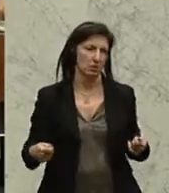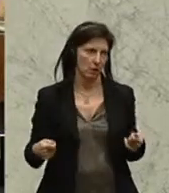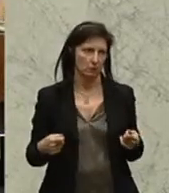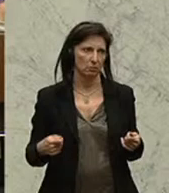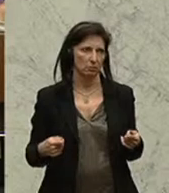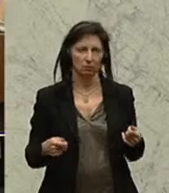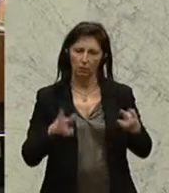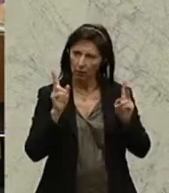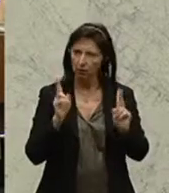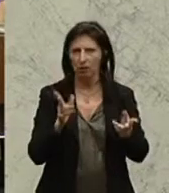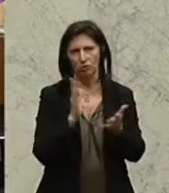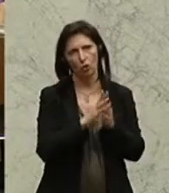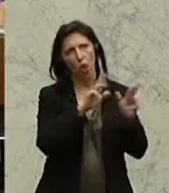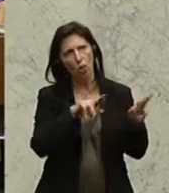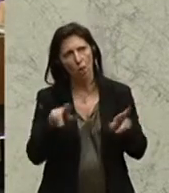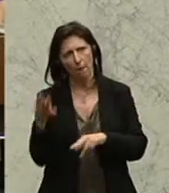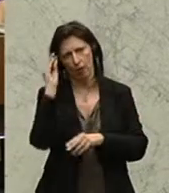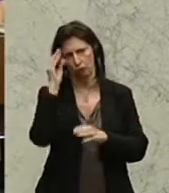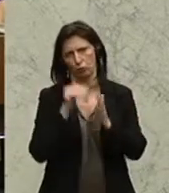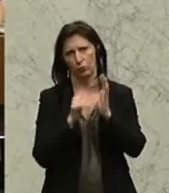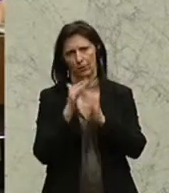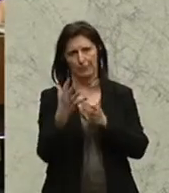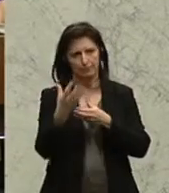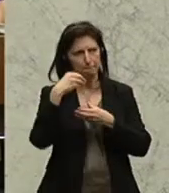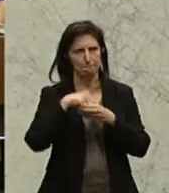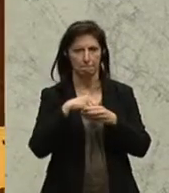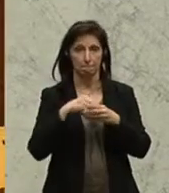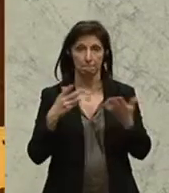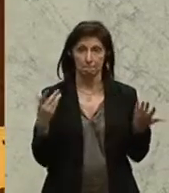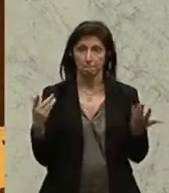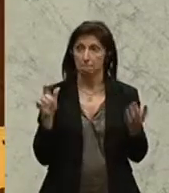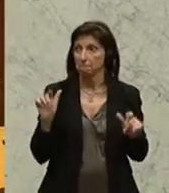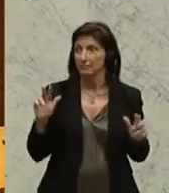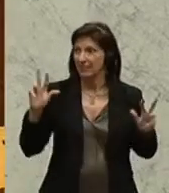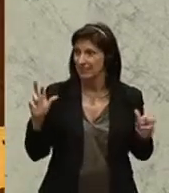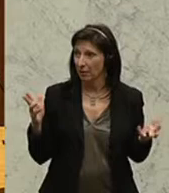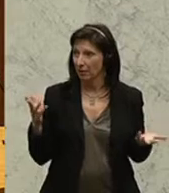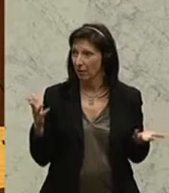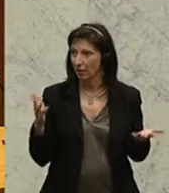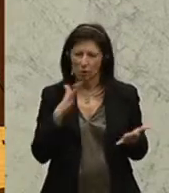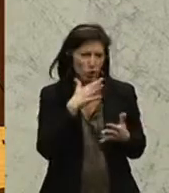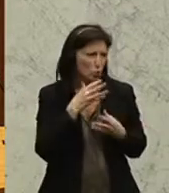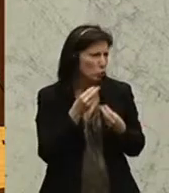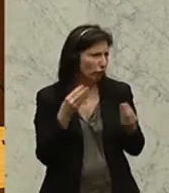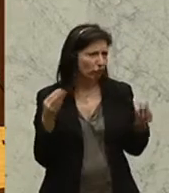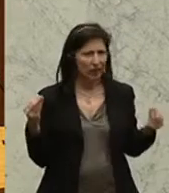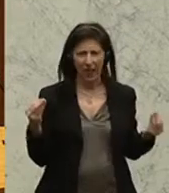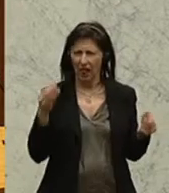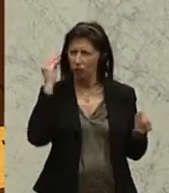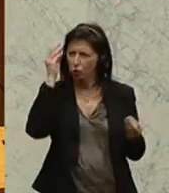und das ins Regelschulwesen zu übernehmen. Prinzipiell sage ich einmal dazu, diese große Anzahl von